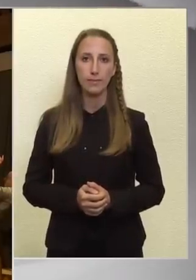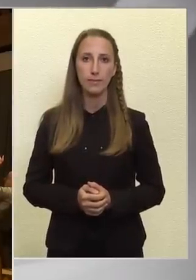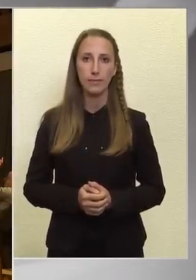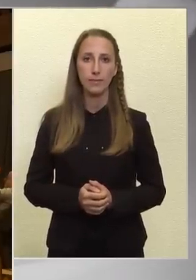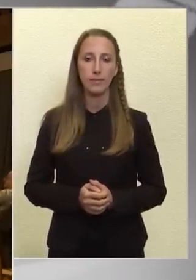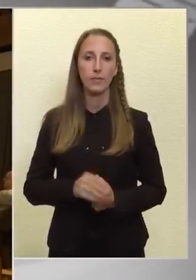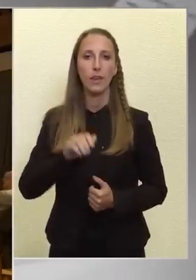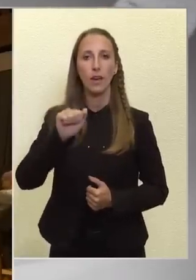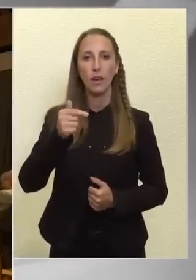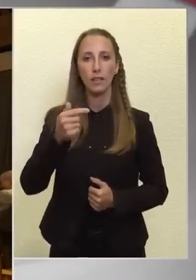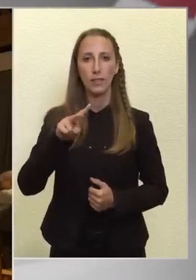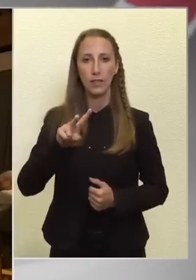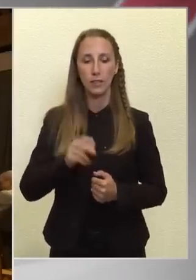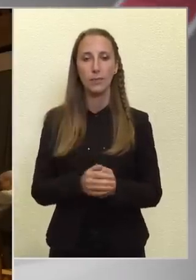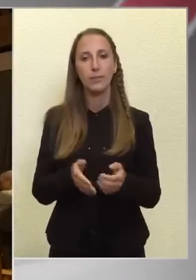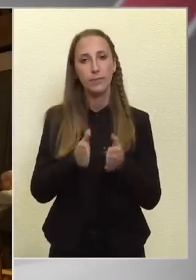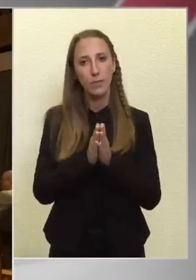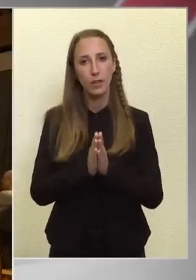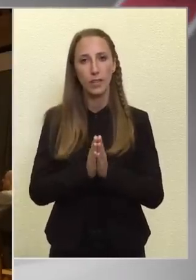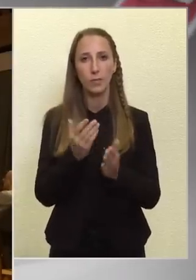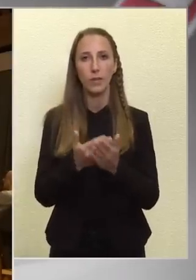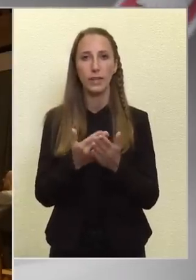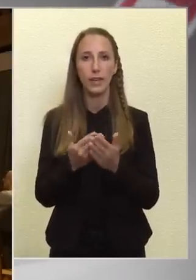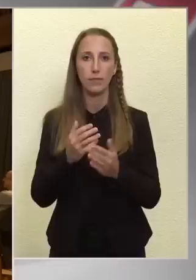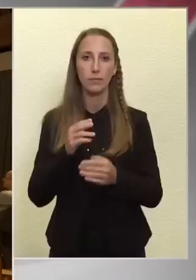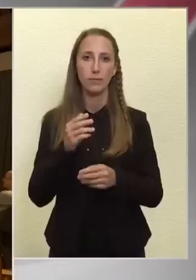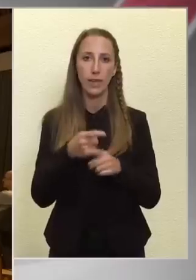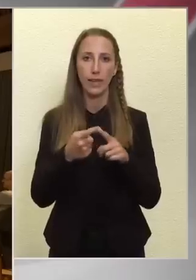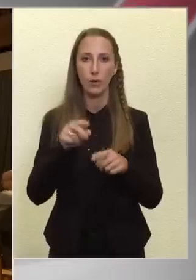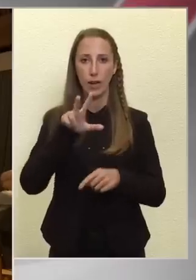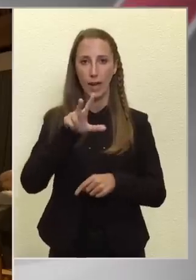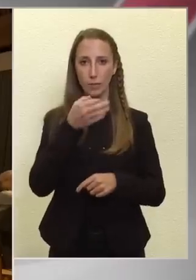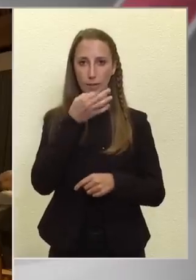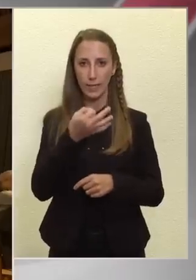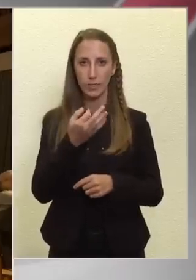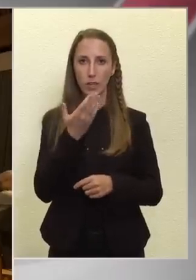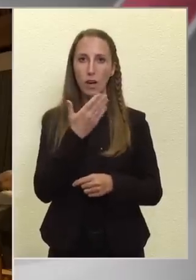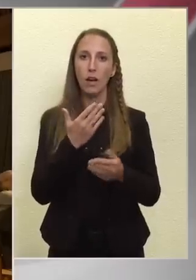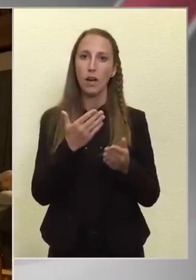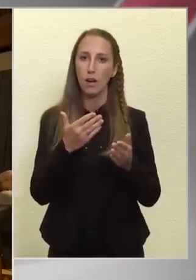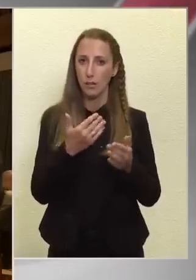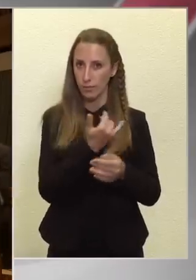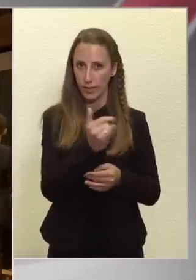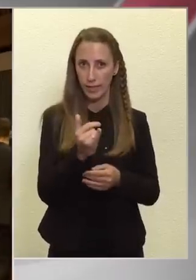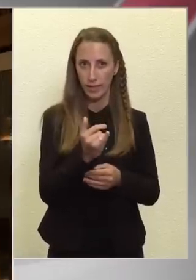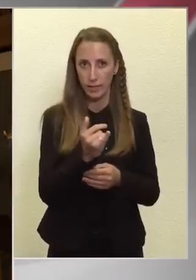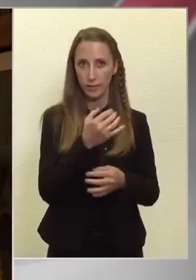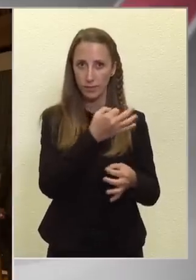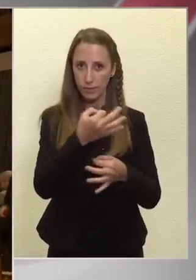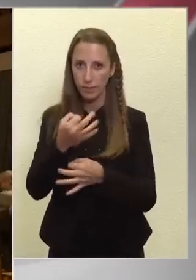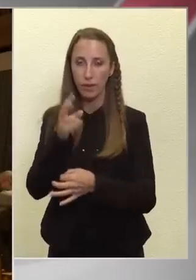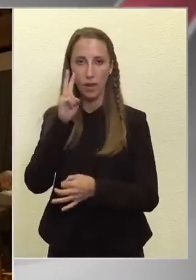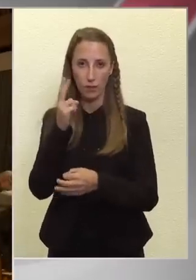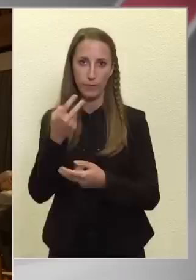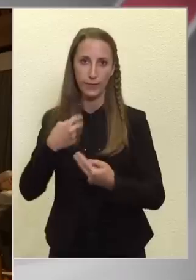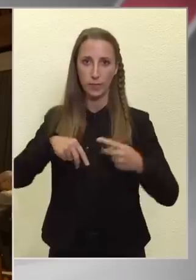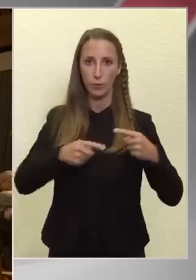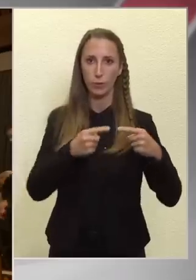Átévé, hadd kérjem azt, hogy legyen egyelőre három kérdés, és ha még mindenki végventünk, akkor még vissza tudunk térni.